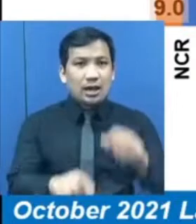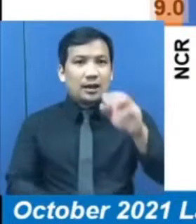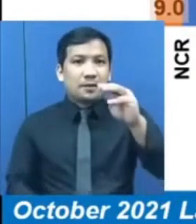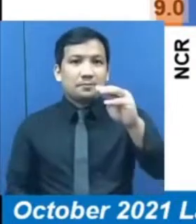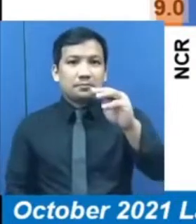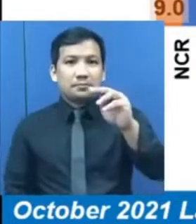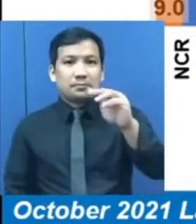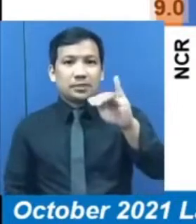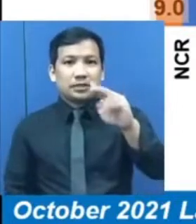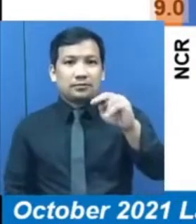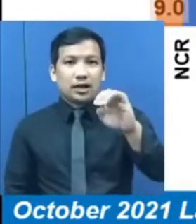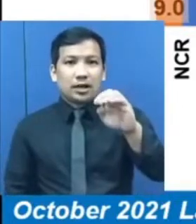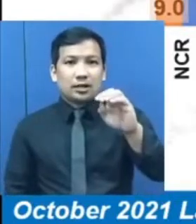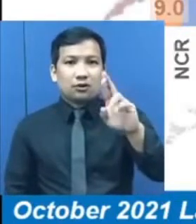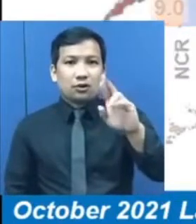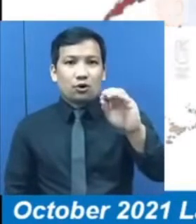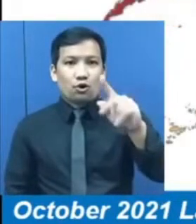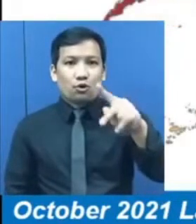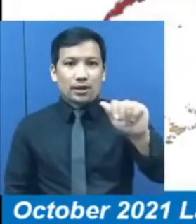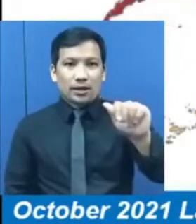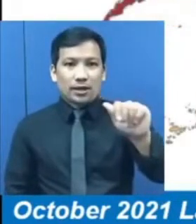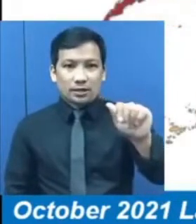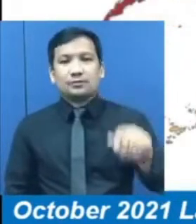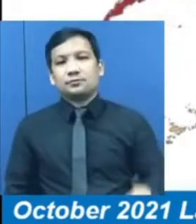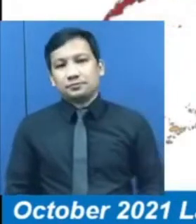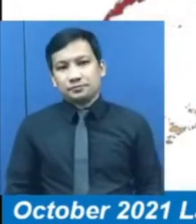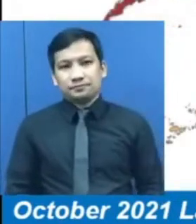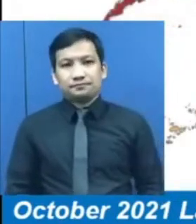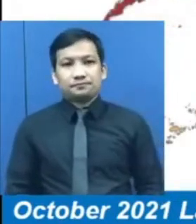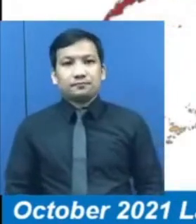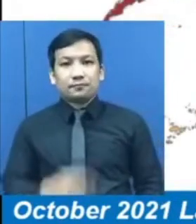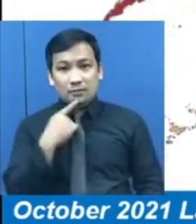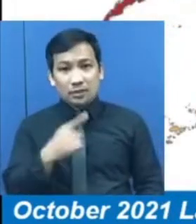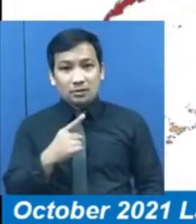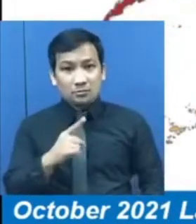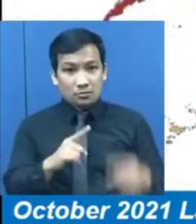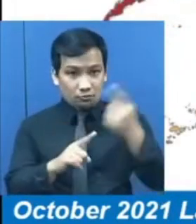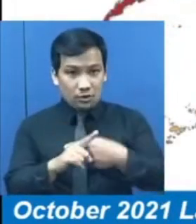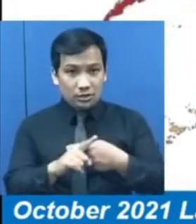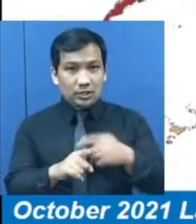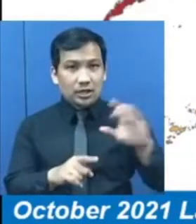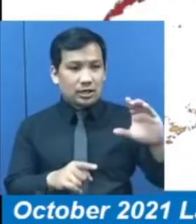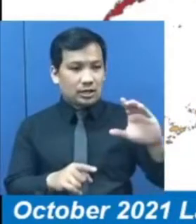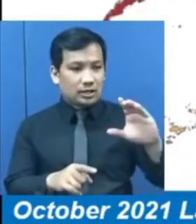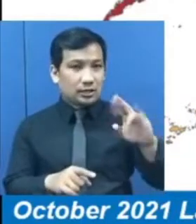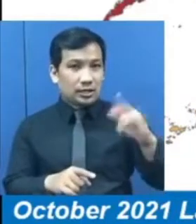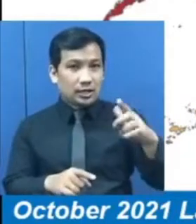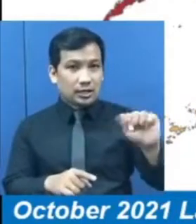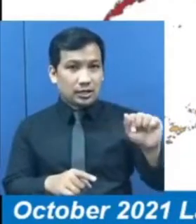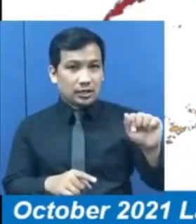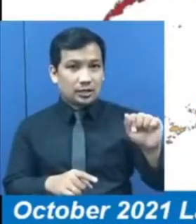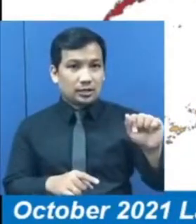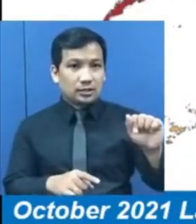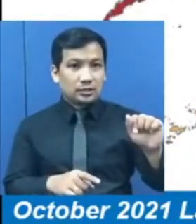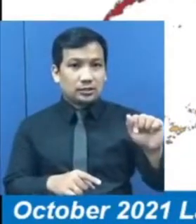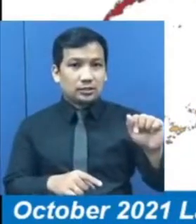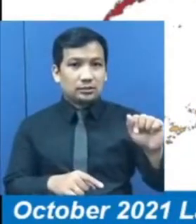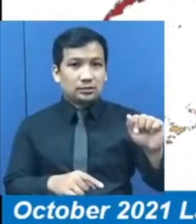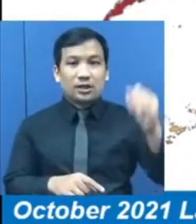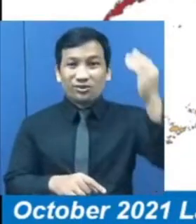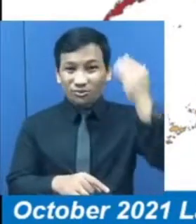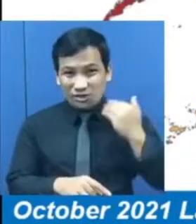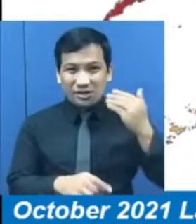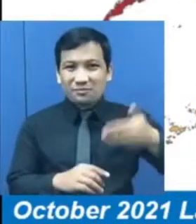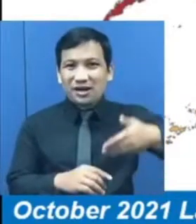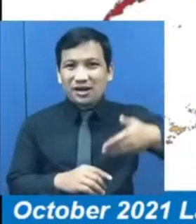Sa buwan ng Oktober 2021, ang Caraga ang nagtala ng pinakamataas na underemployment rate